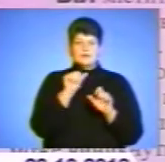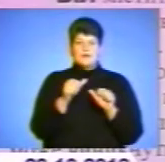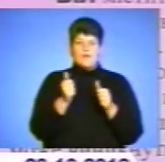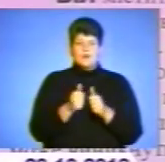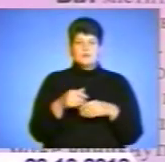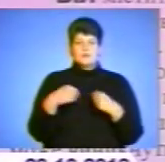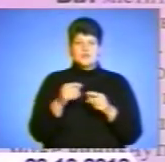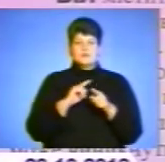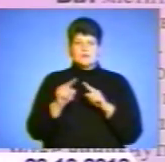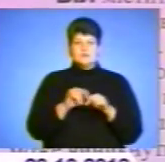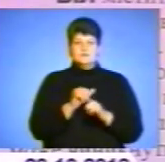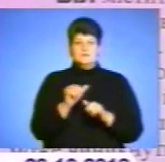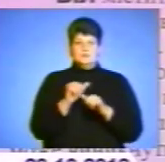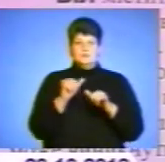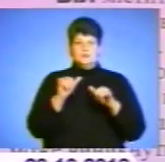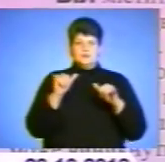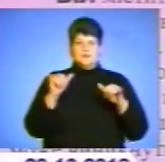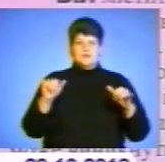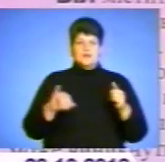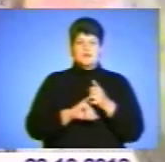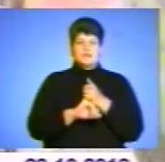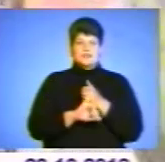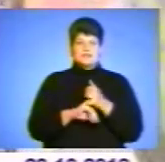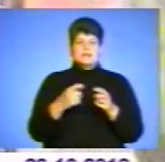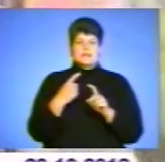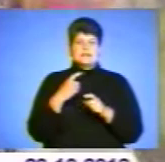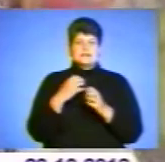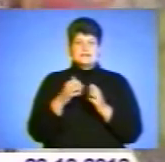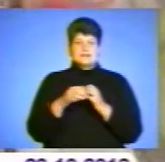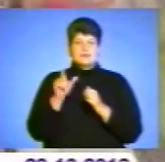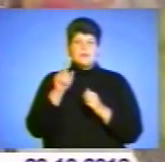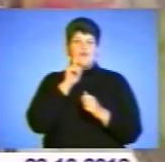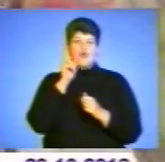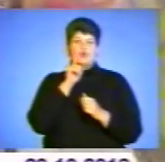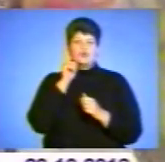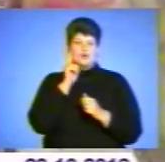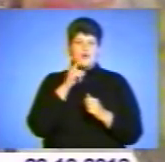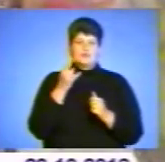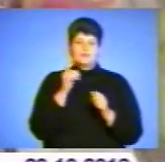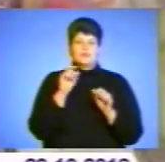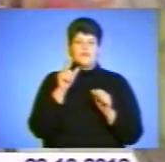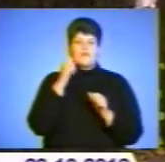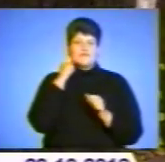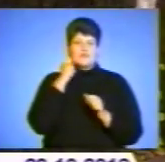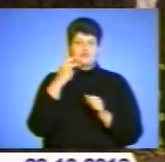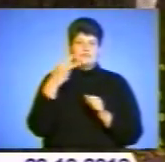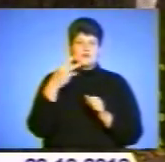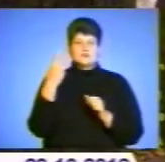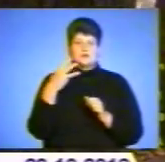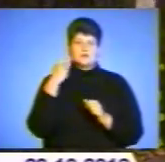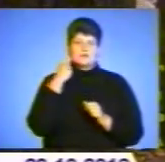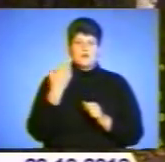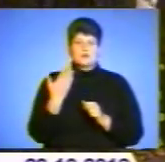високі темпи поширення інфекцій серед населення, переважно серед людей молодого, репродуктивного віку – 20-30 років.